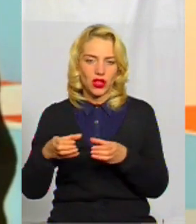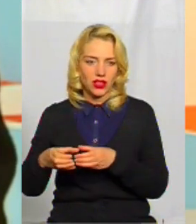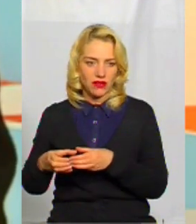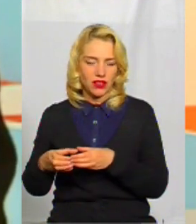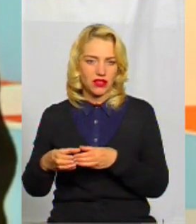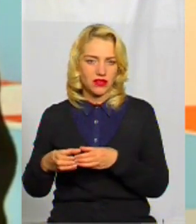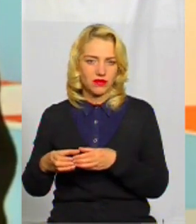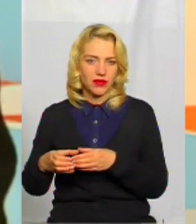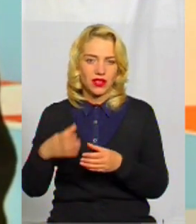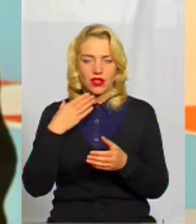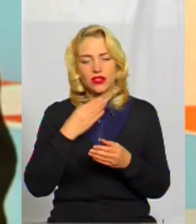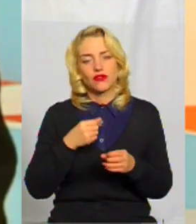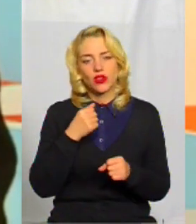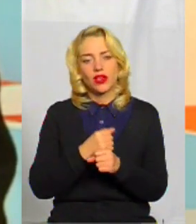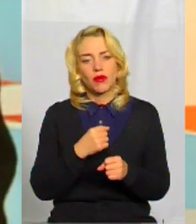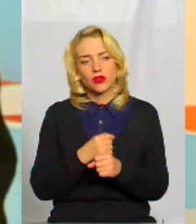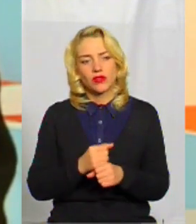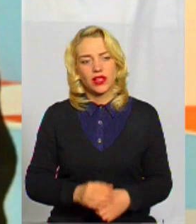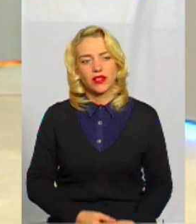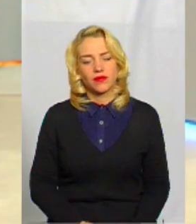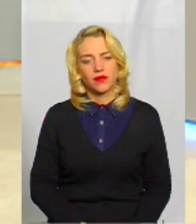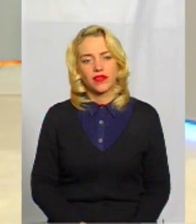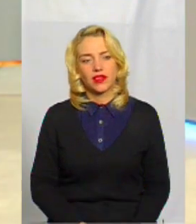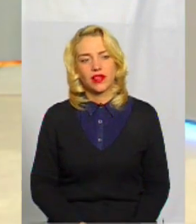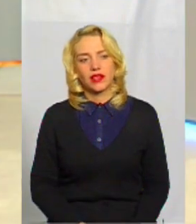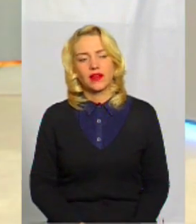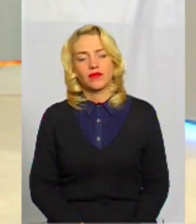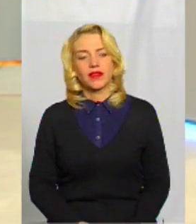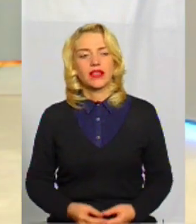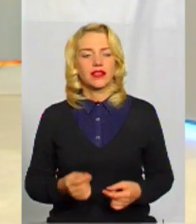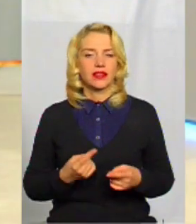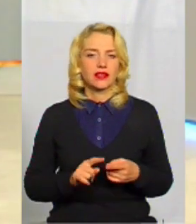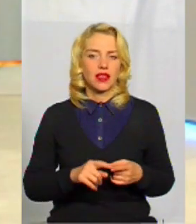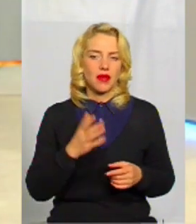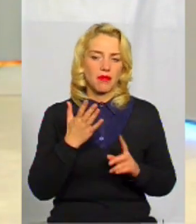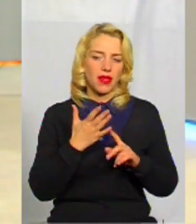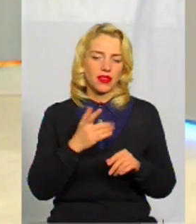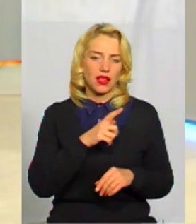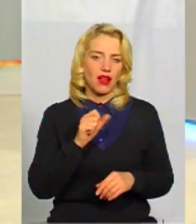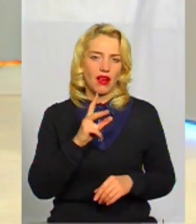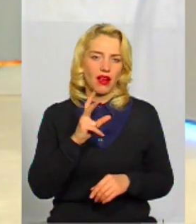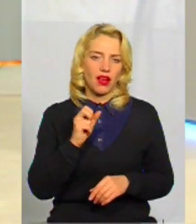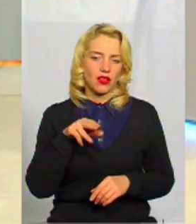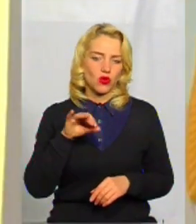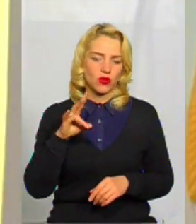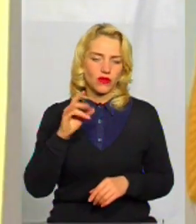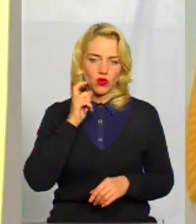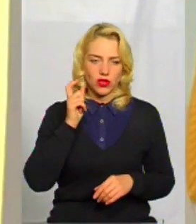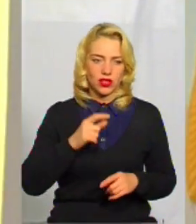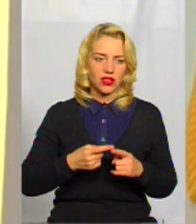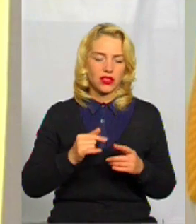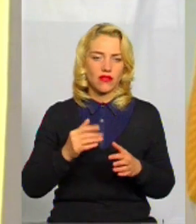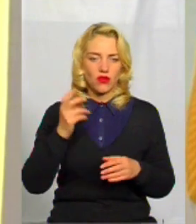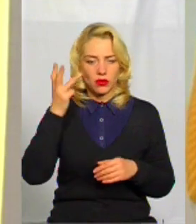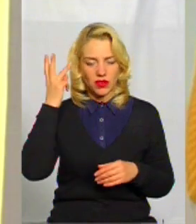свої напрацювання. Пані Наталі, це п'ятий хакатон в Україні. Крім того, сьогодні у